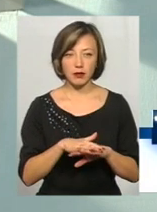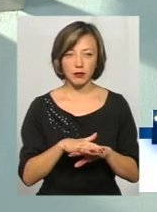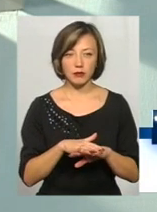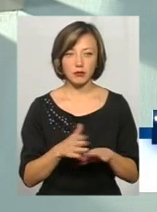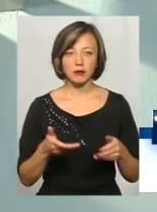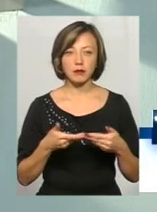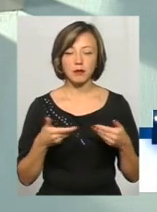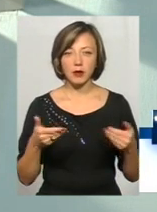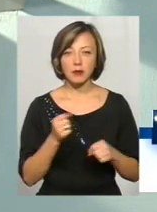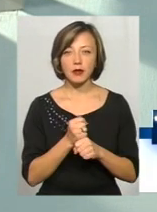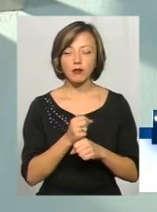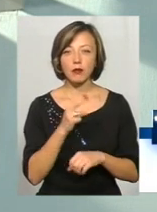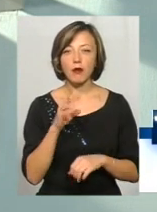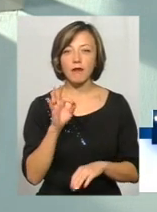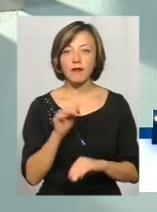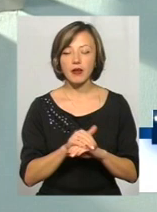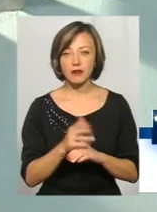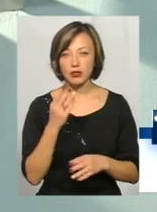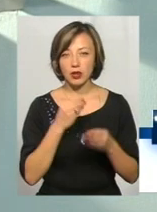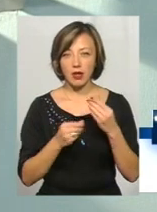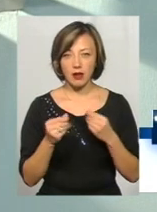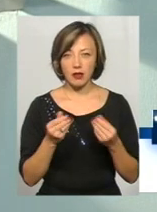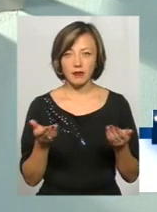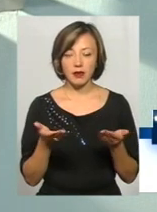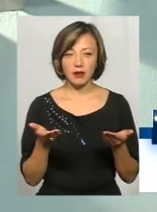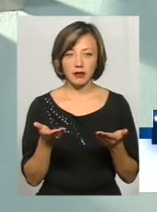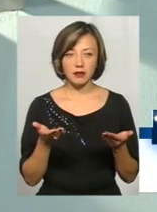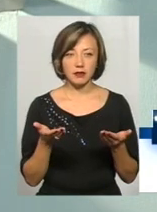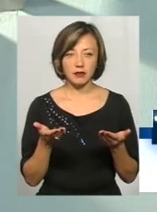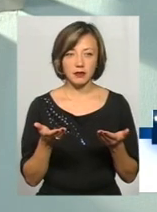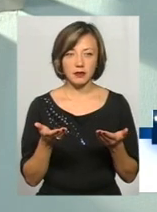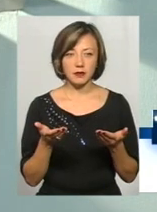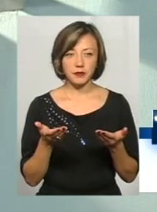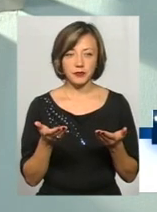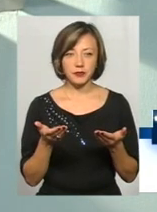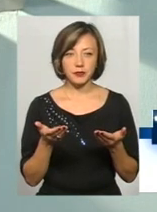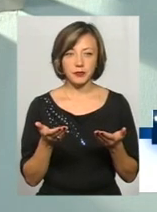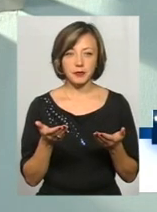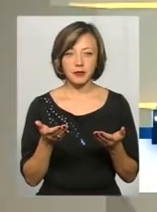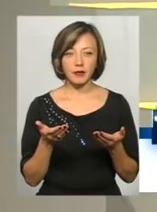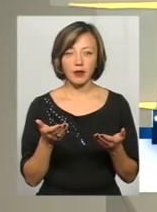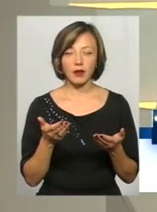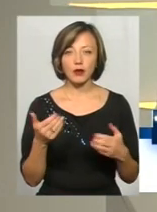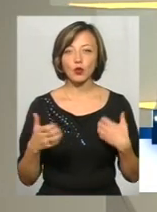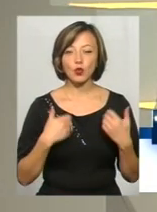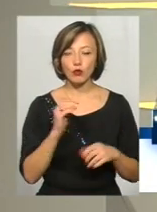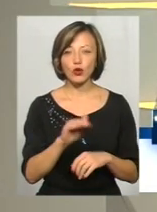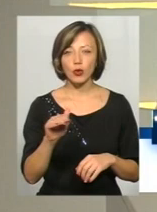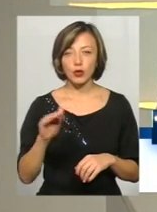безпосередньо по виявленню шахривів, які, скажімо так, турбують наших клієнтів,